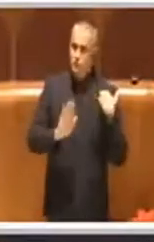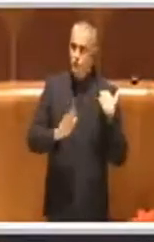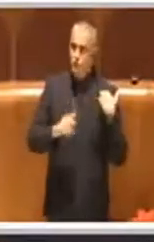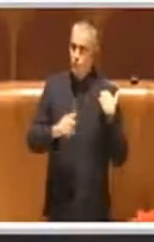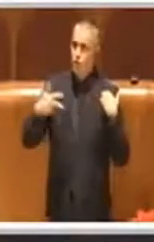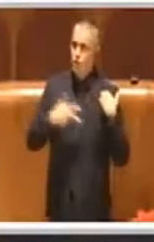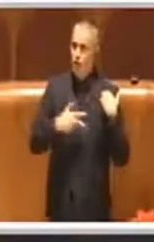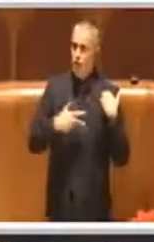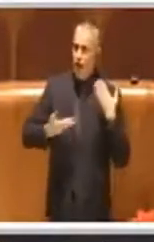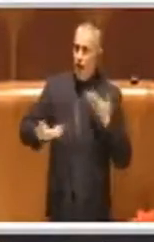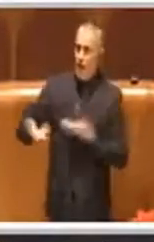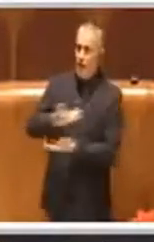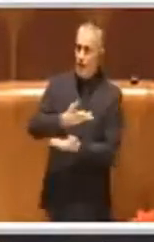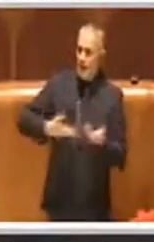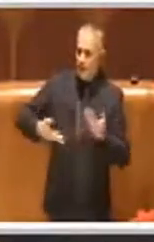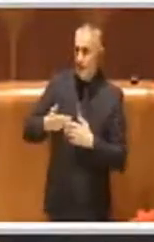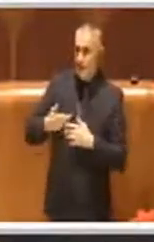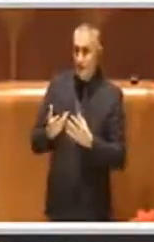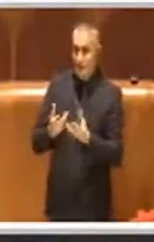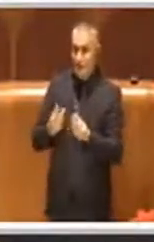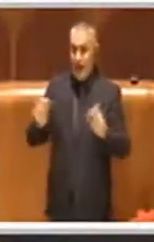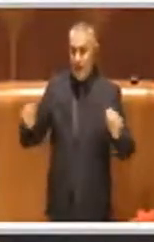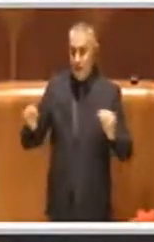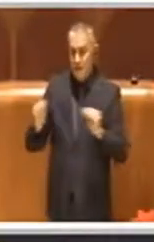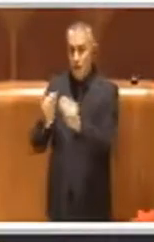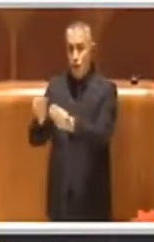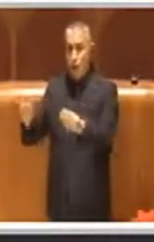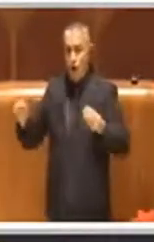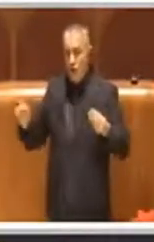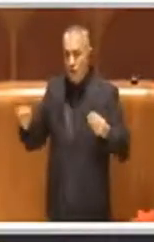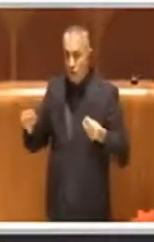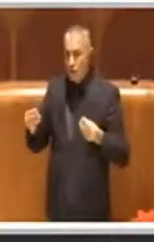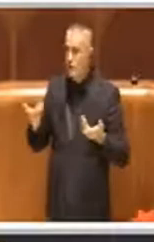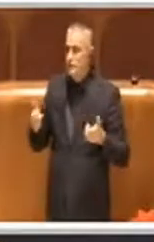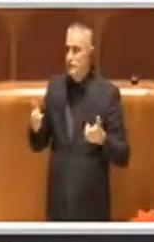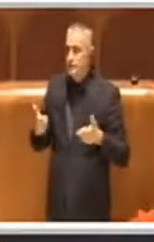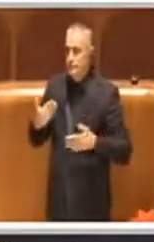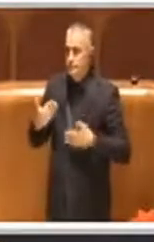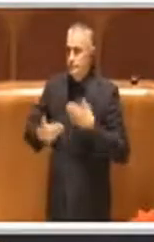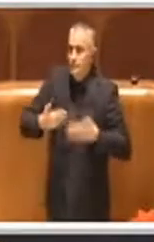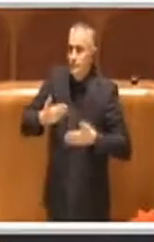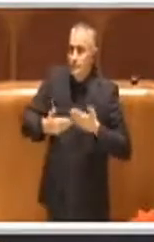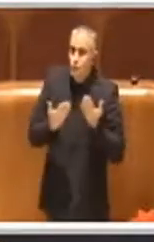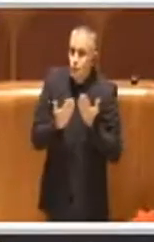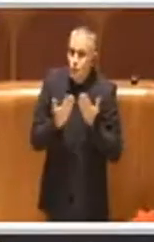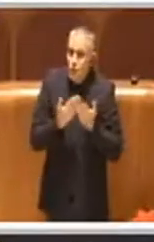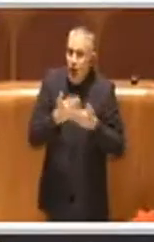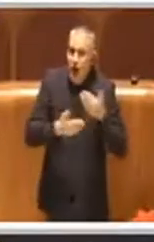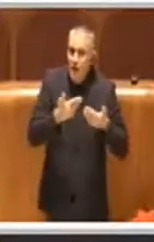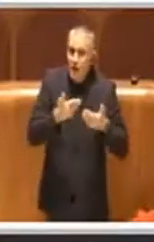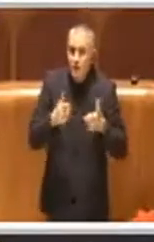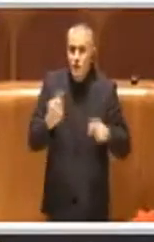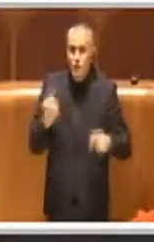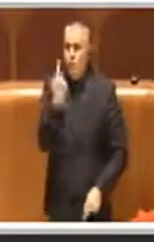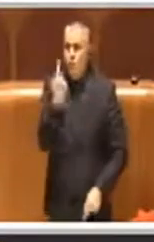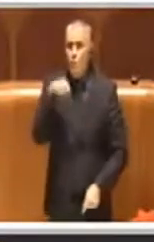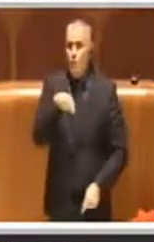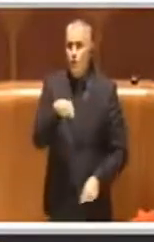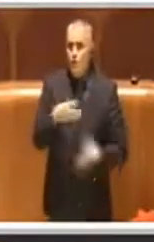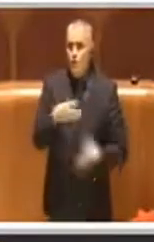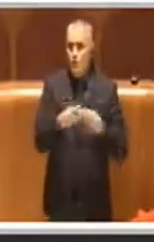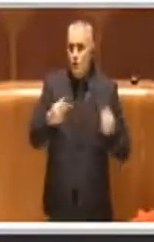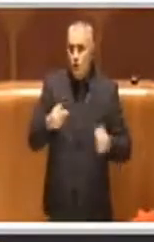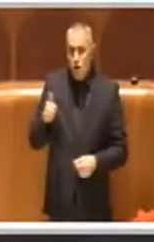avrebbero un'altra possibilità per per fare gli studi, ma non solo ragazzi che